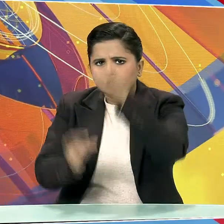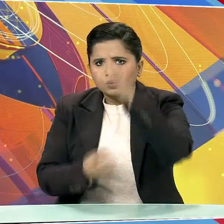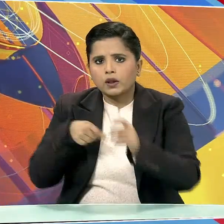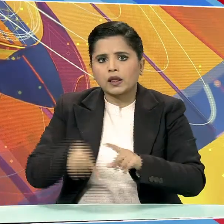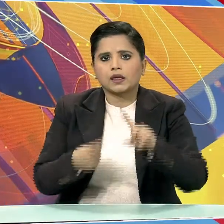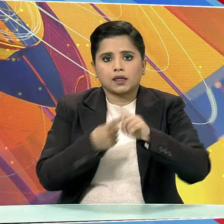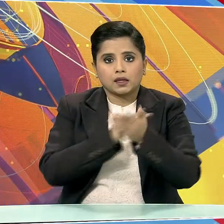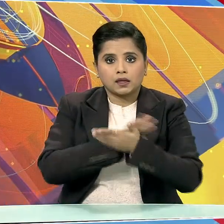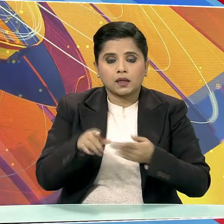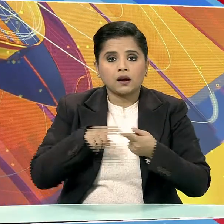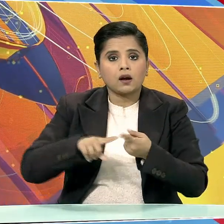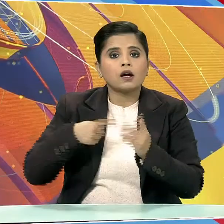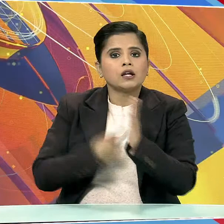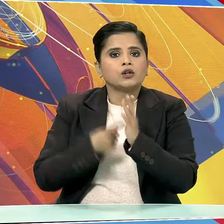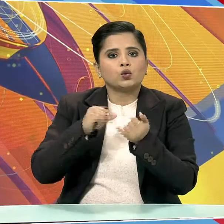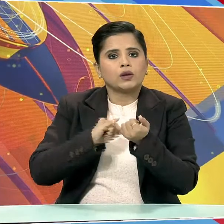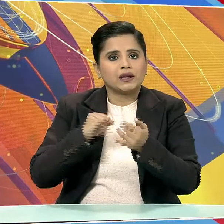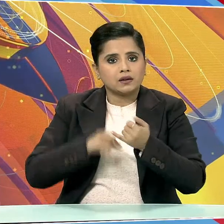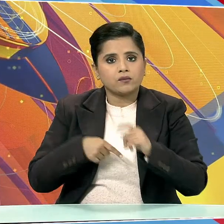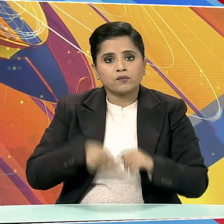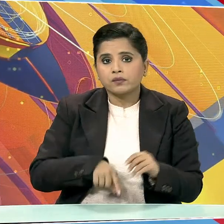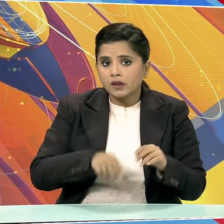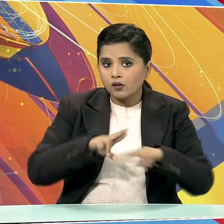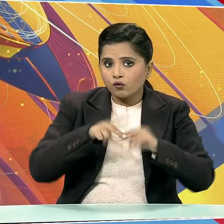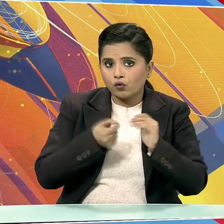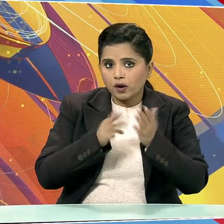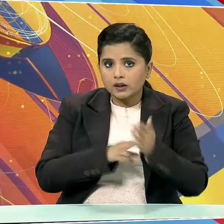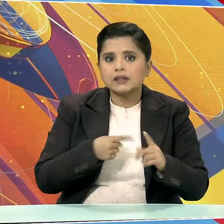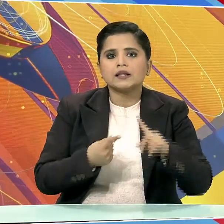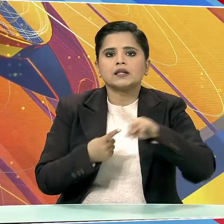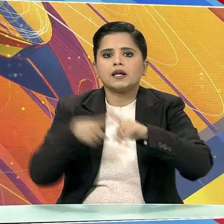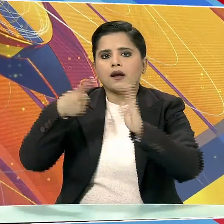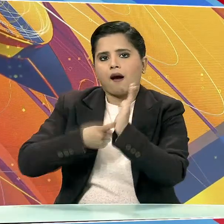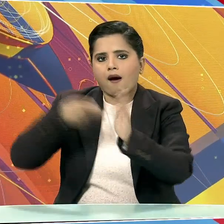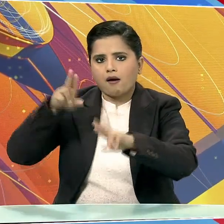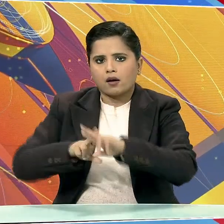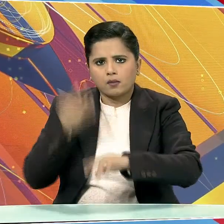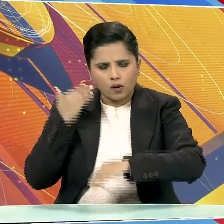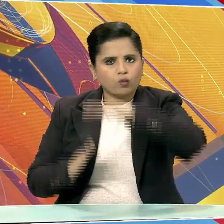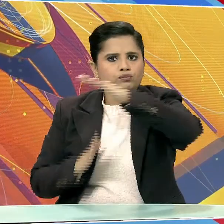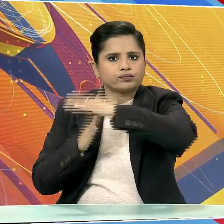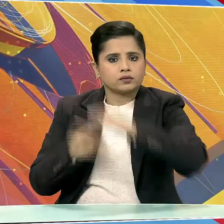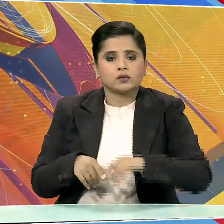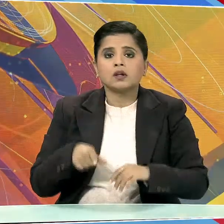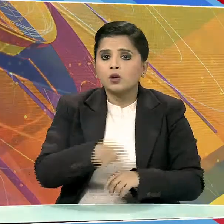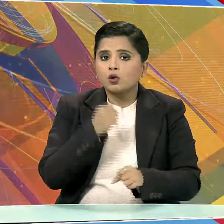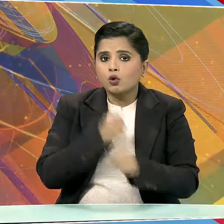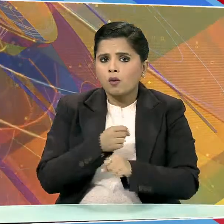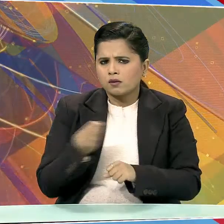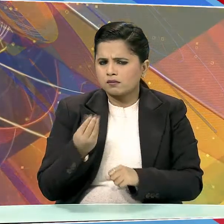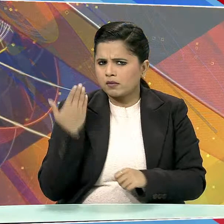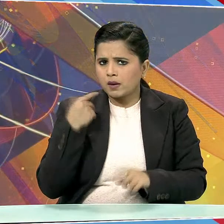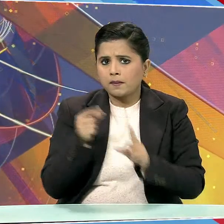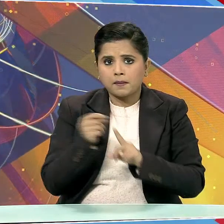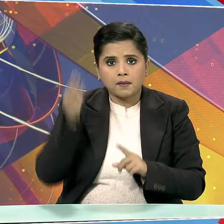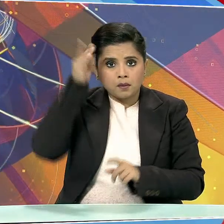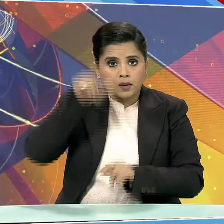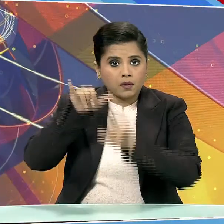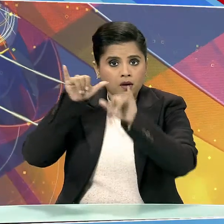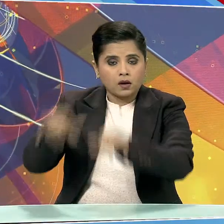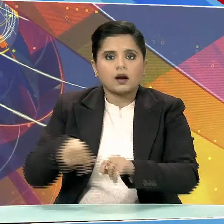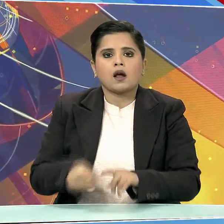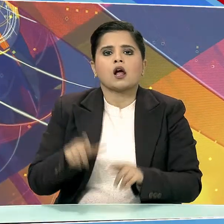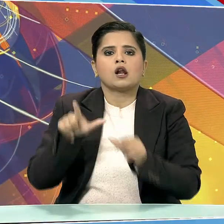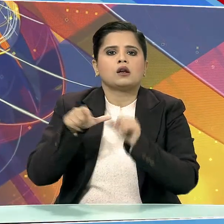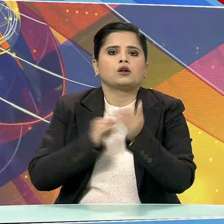रेजिस्स्टेंस फ्रेंट टी आर एफ को प्रतिवन्दित किया था। सरकार ने वर्तमान में पाकिस्तान में रह रहे लशकर